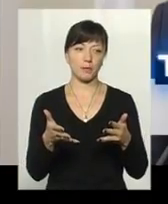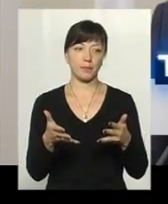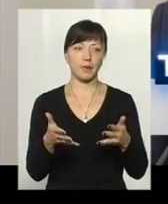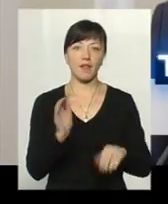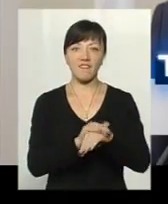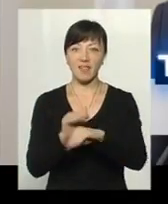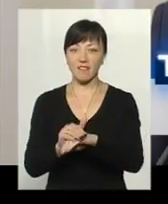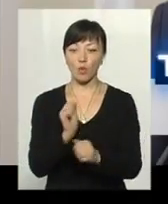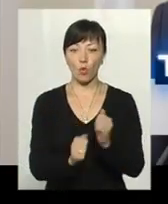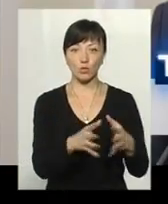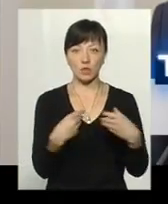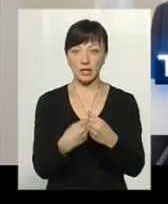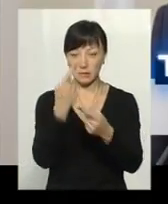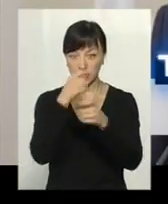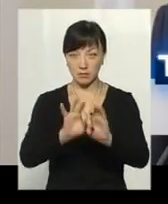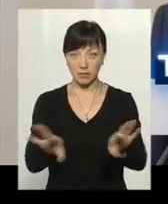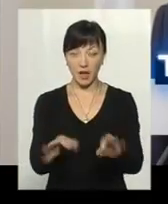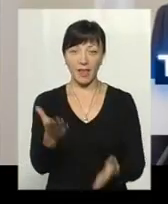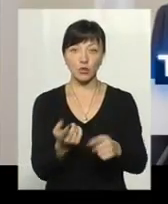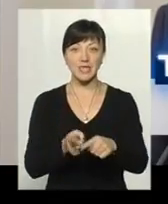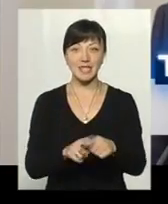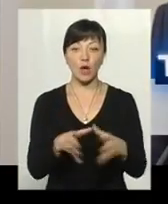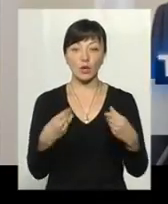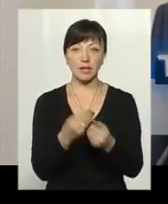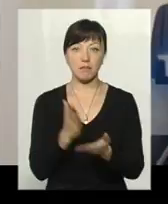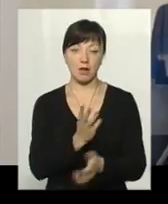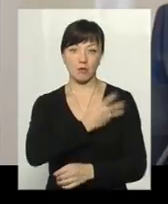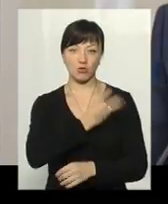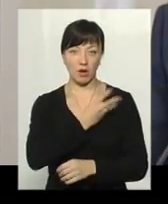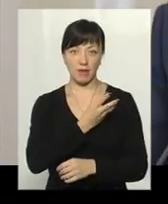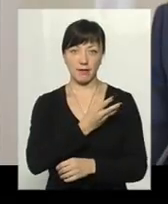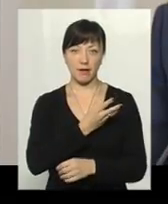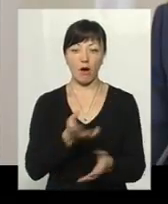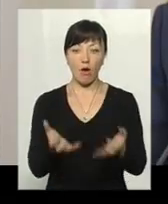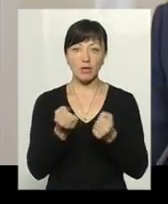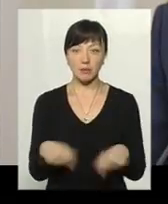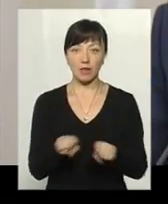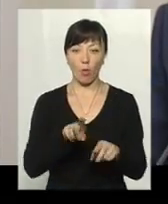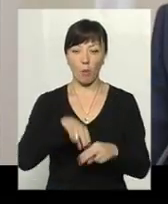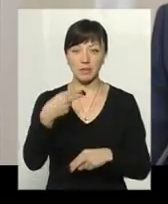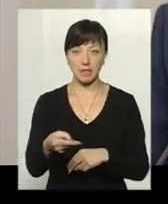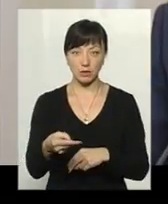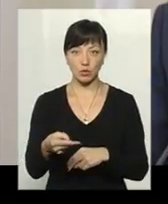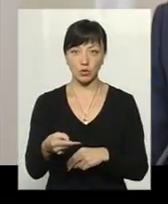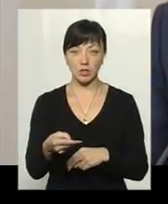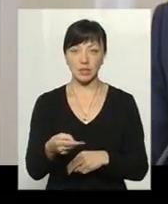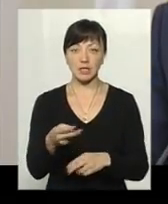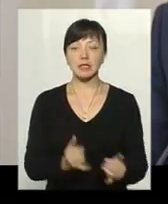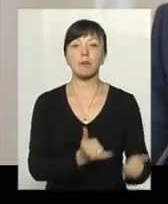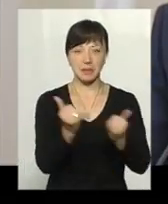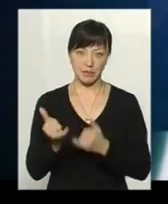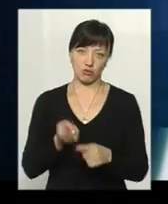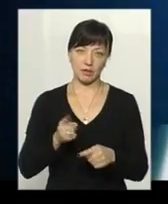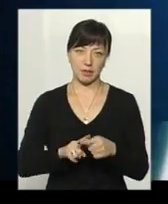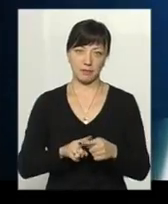Виявити кожну родину, дати їй інформацію, і якщо ця родина має бажання отримати таку компенсацію, забезпечити